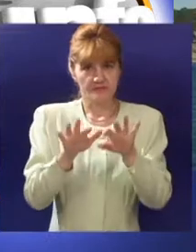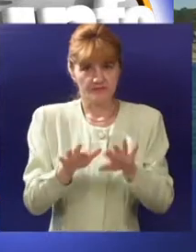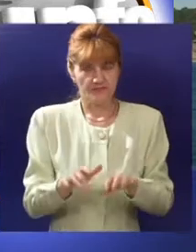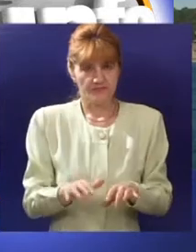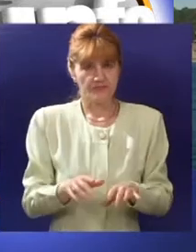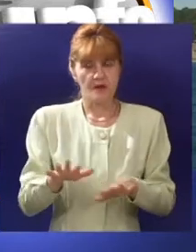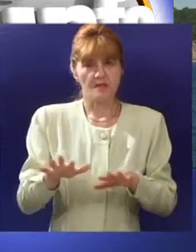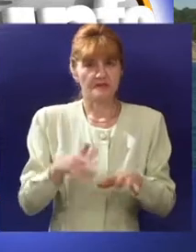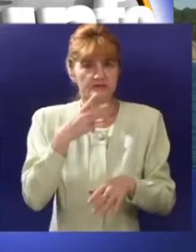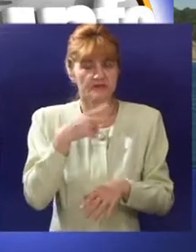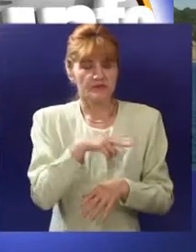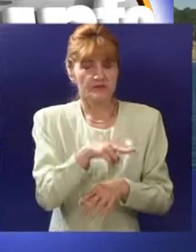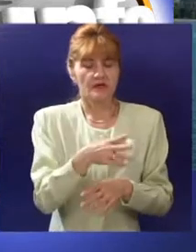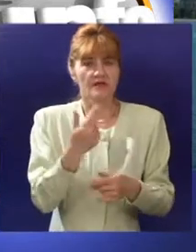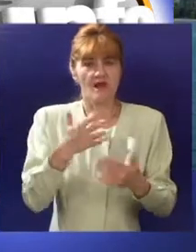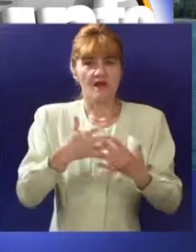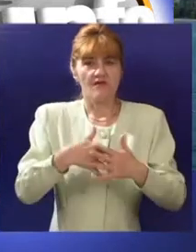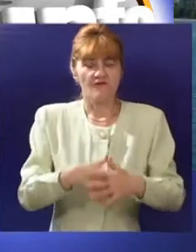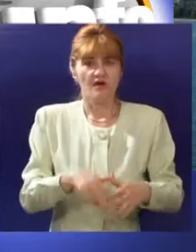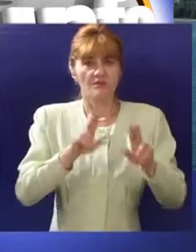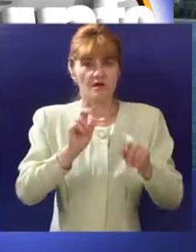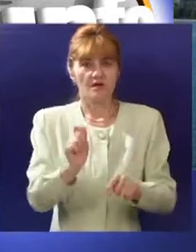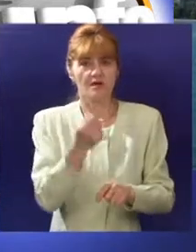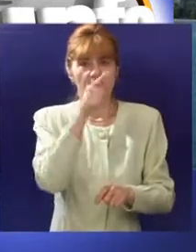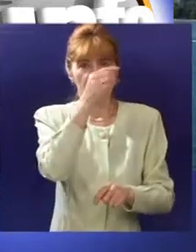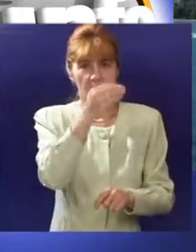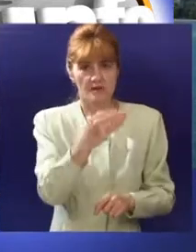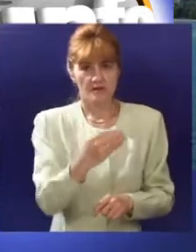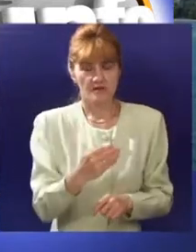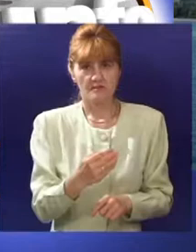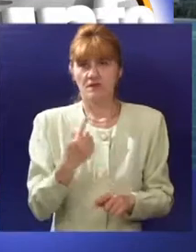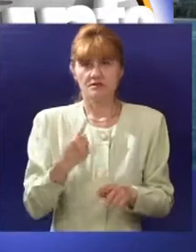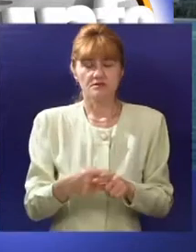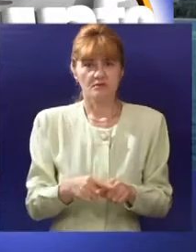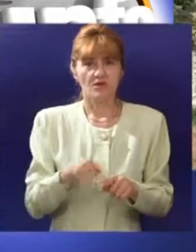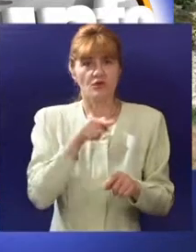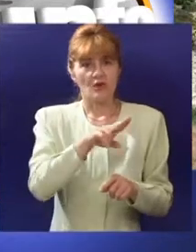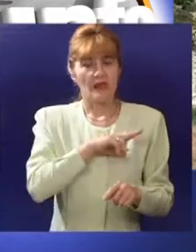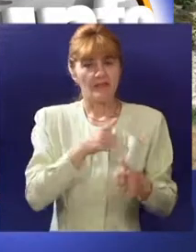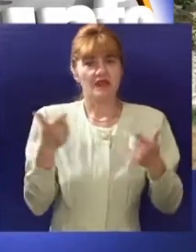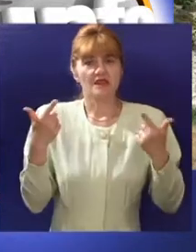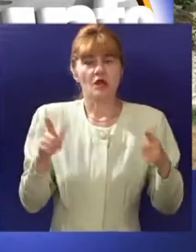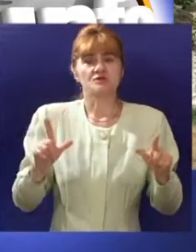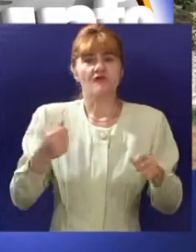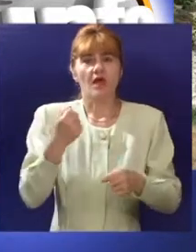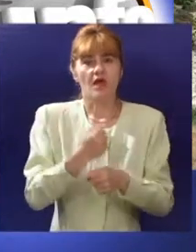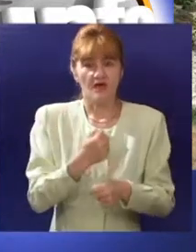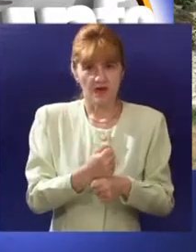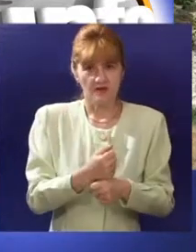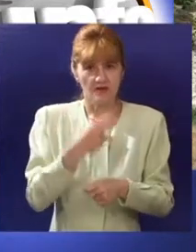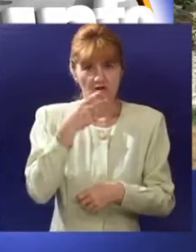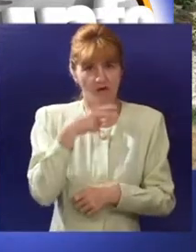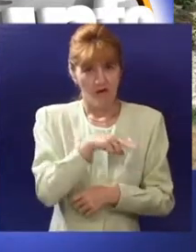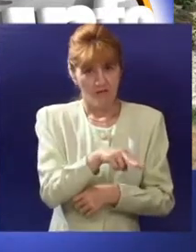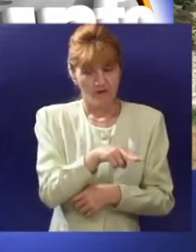sajtu Agencije za privredne registre provere da li se izabrana agencija nalazi na spisku registrovanih, što znači da ima licencu za posao,